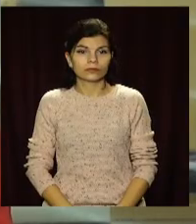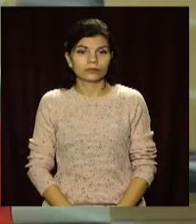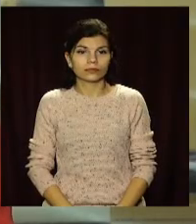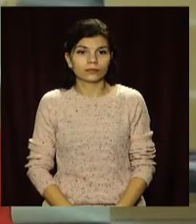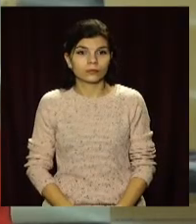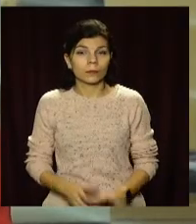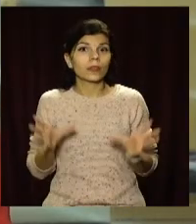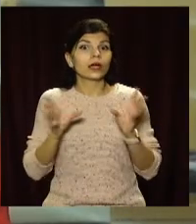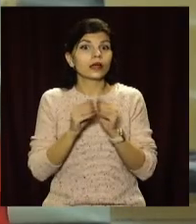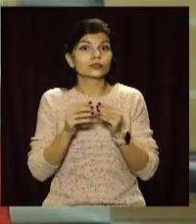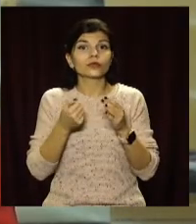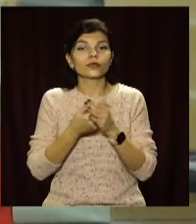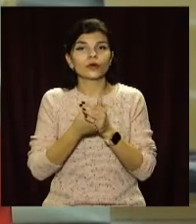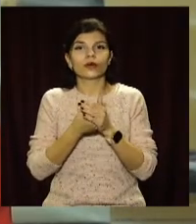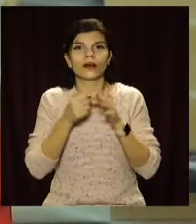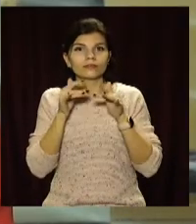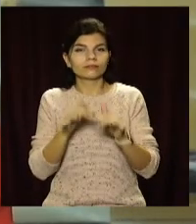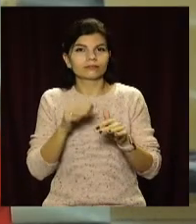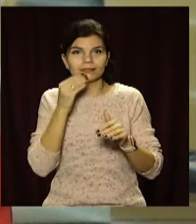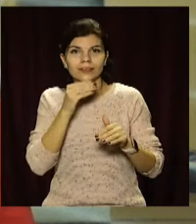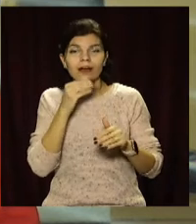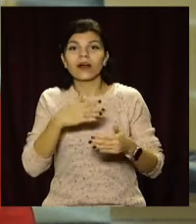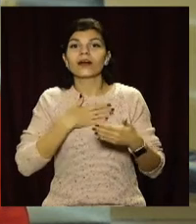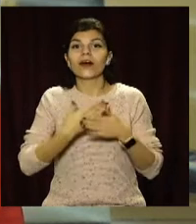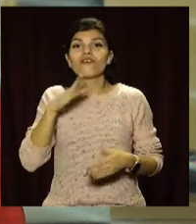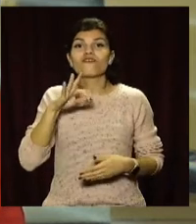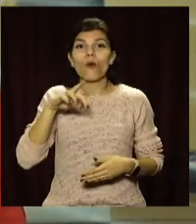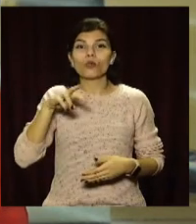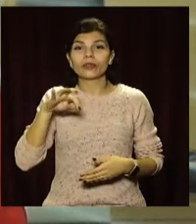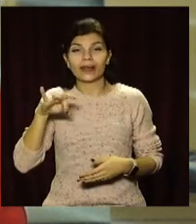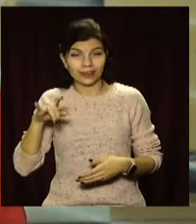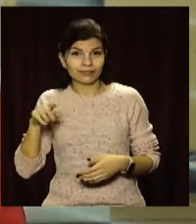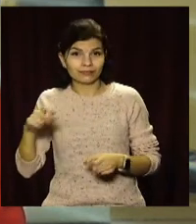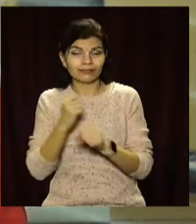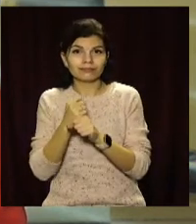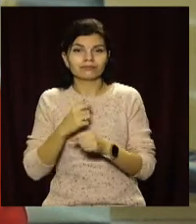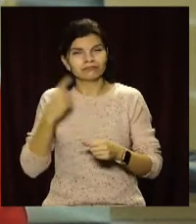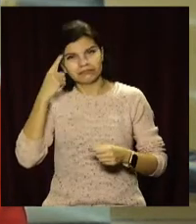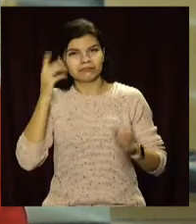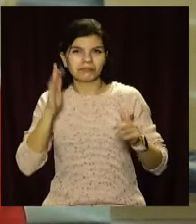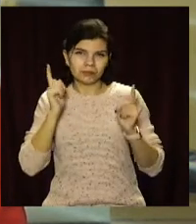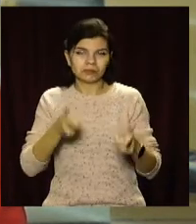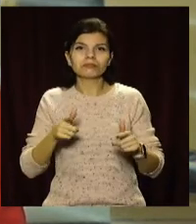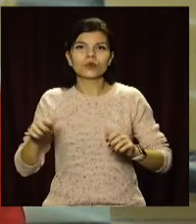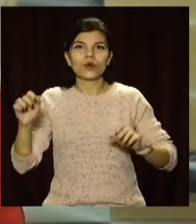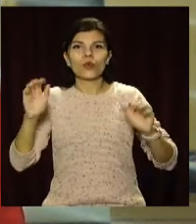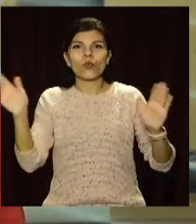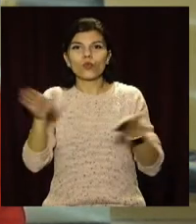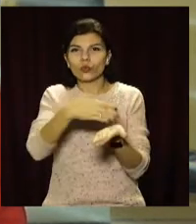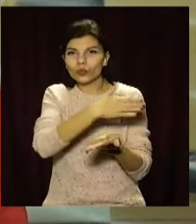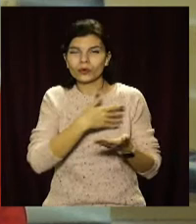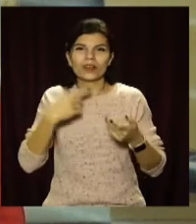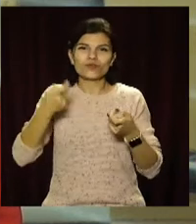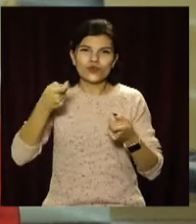Разом до благородної справи у Дніпрі волонтери влаштували благодійне прибирання. Приміщення, яке мали очистити від